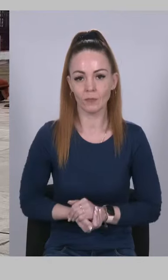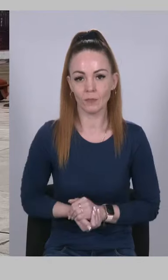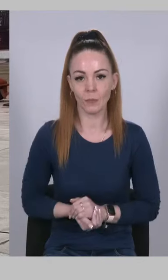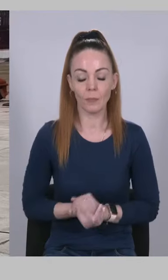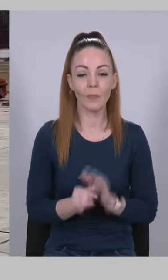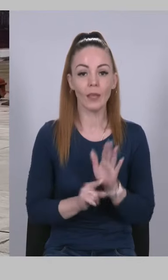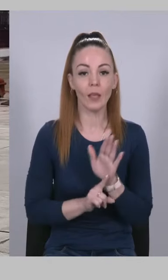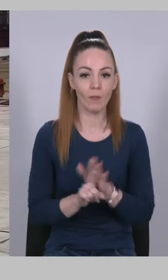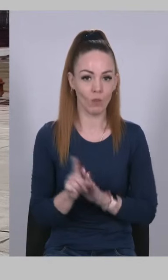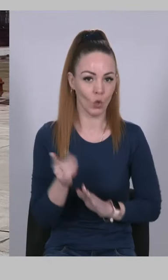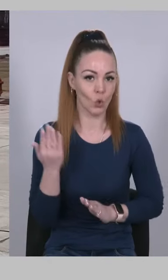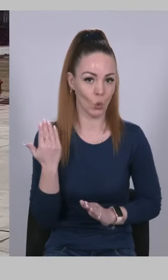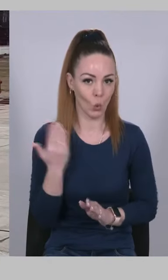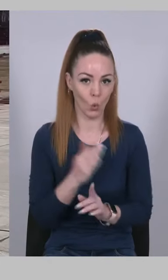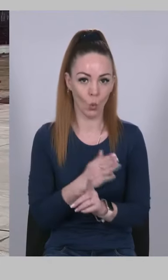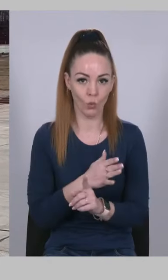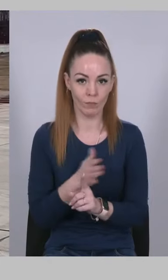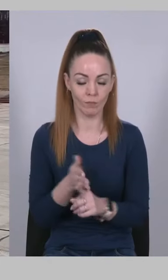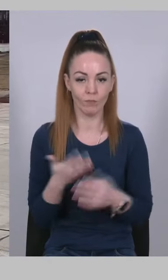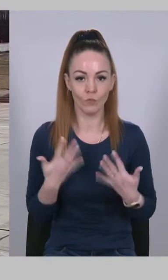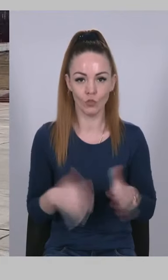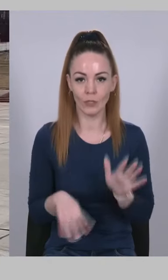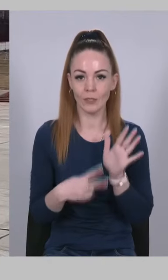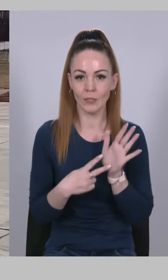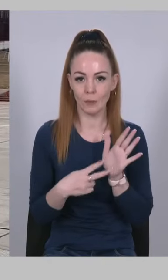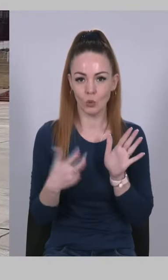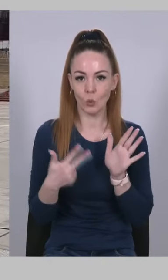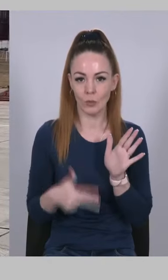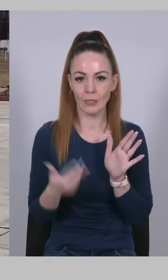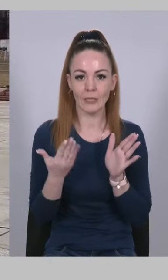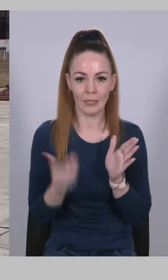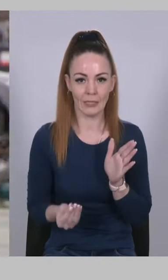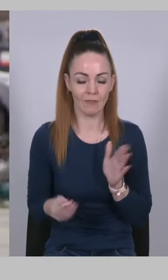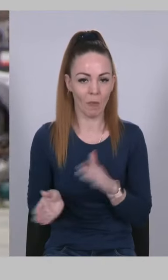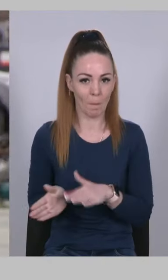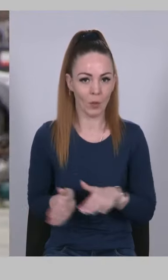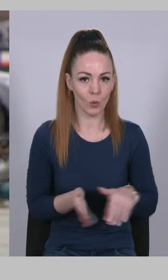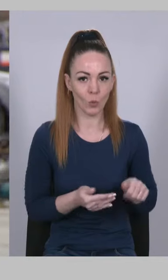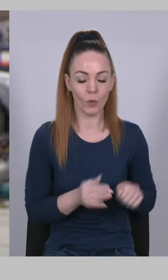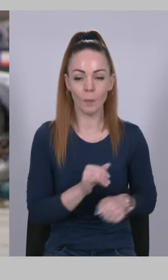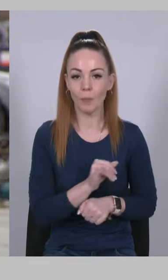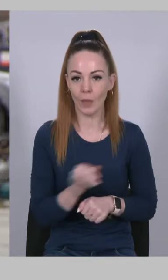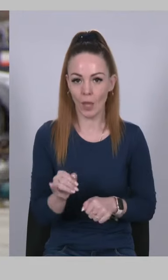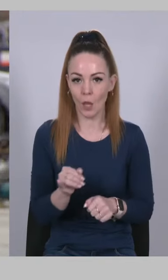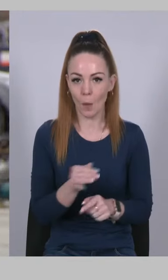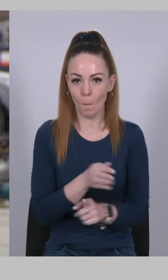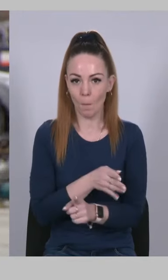Відтоді вже 730 днів минуло. І протягом цих